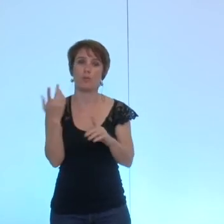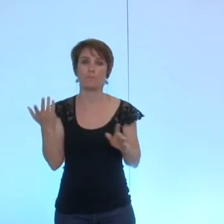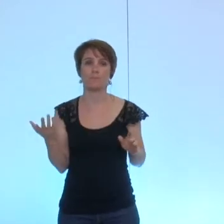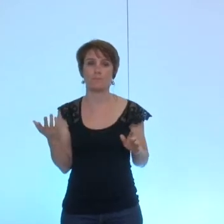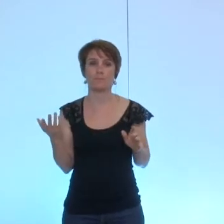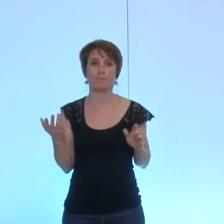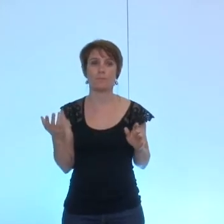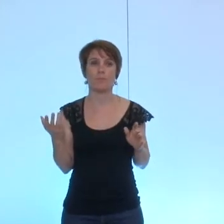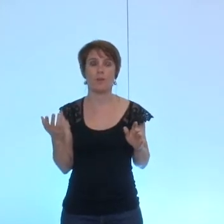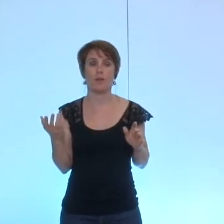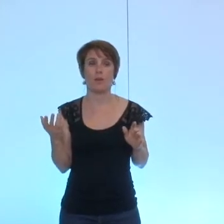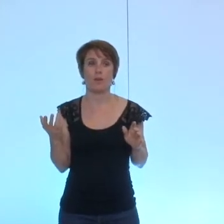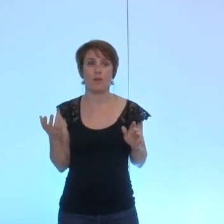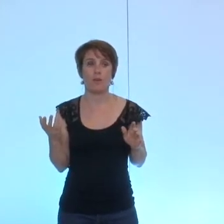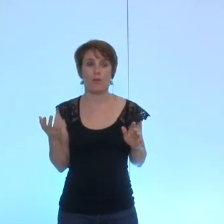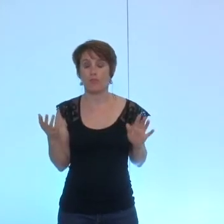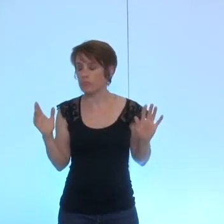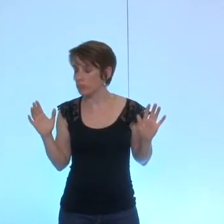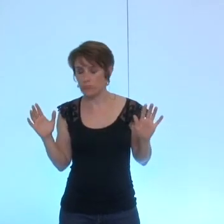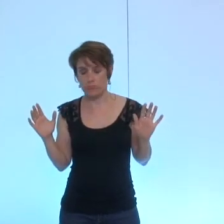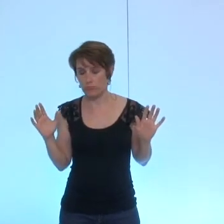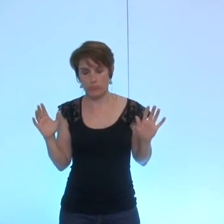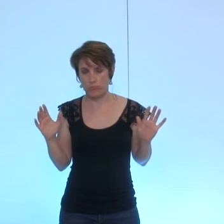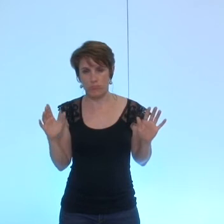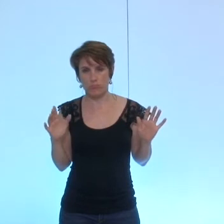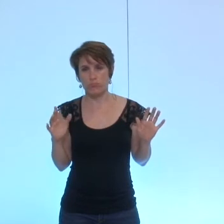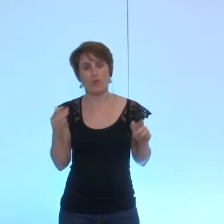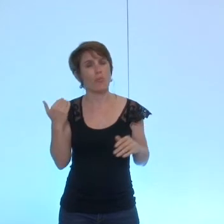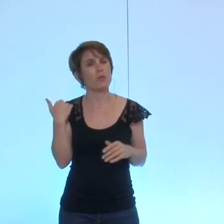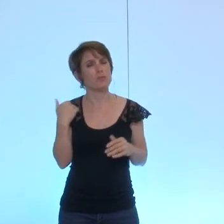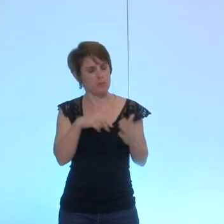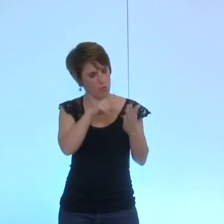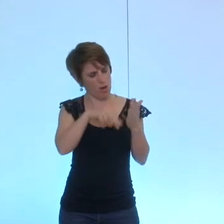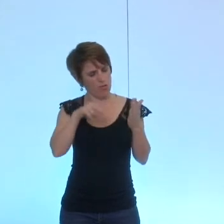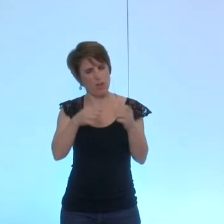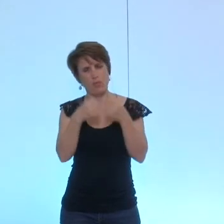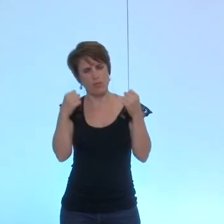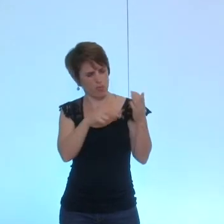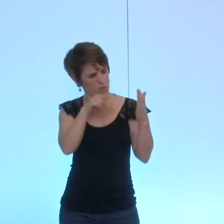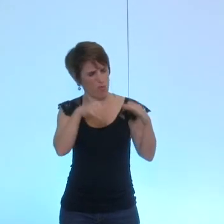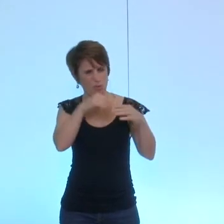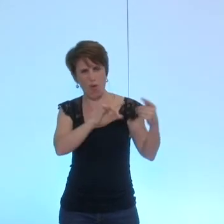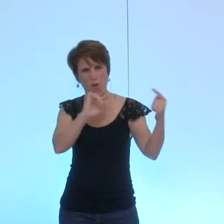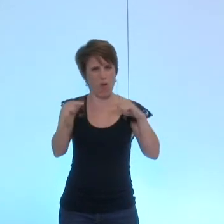vue là même si je participerai pas à la polémique que j'ai lue dans la presse